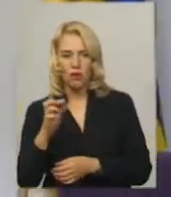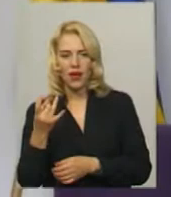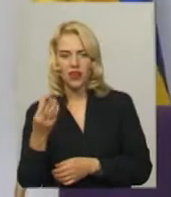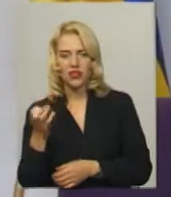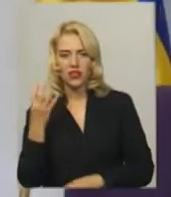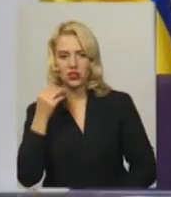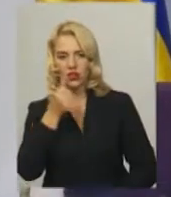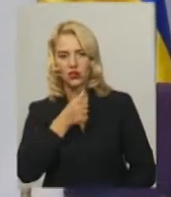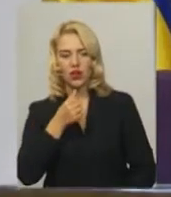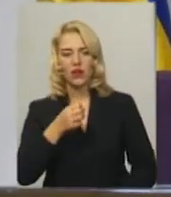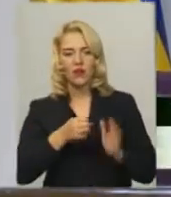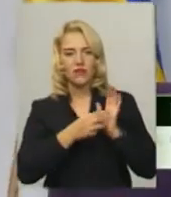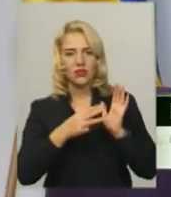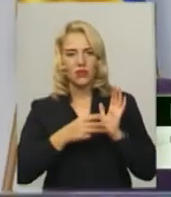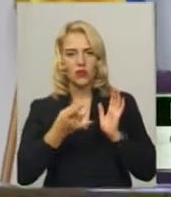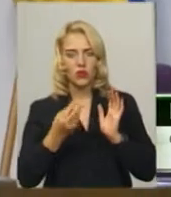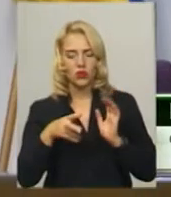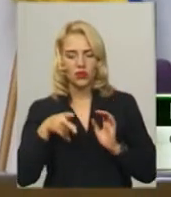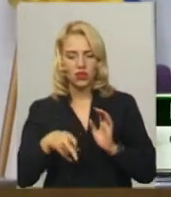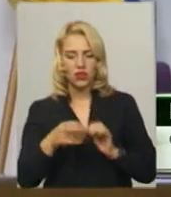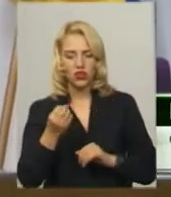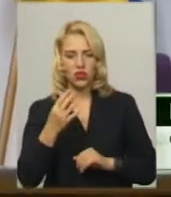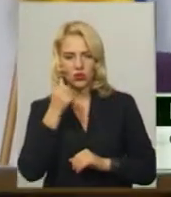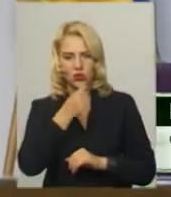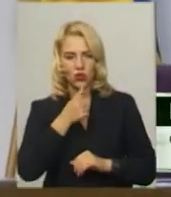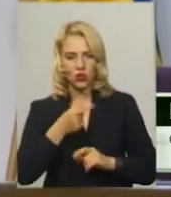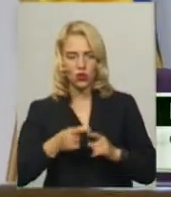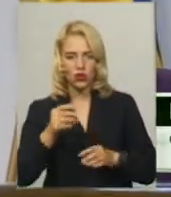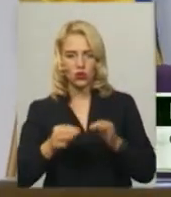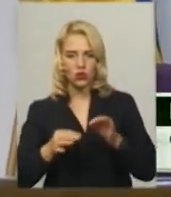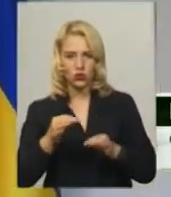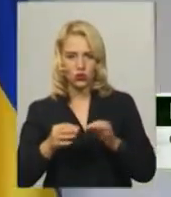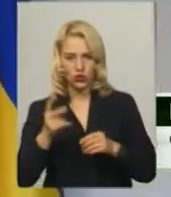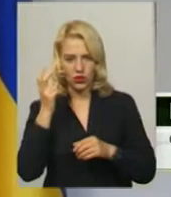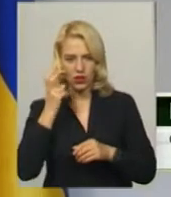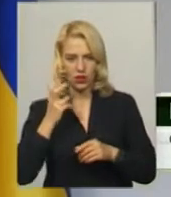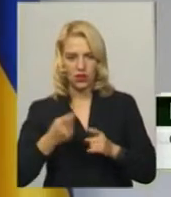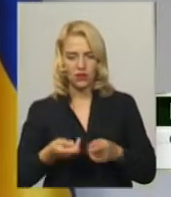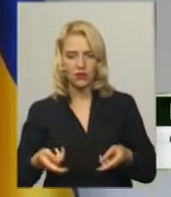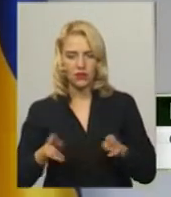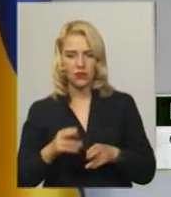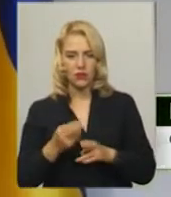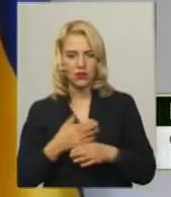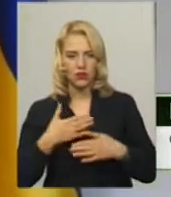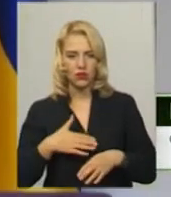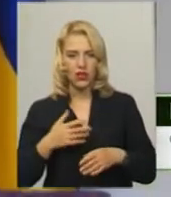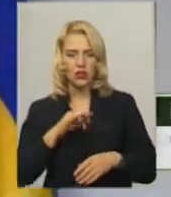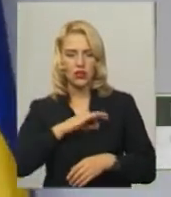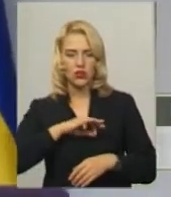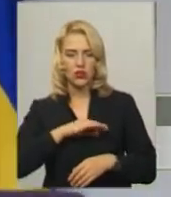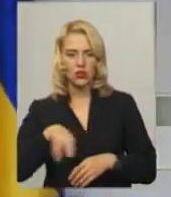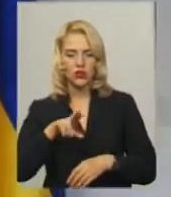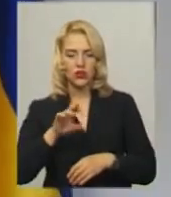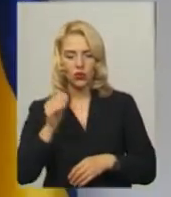17 грудня 2018 року Подільський районний суд міста Києва у складі слідчого в суді Гробинюка. Залиш тебе задоволення. Застосувати до